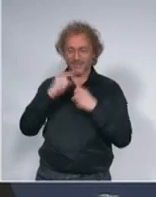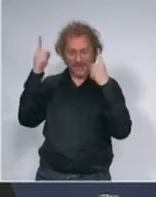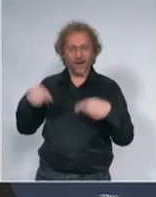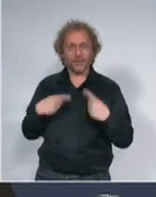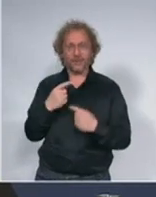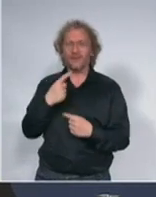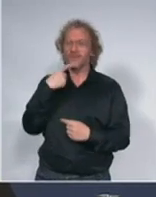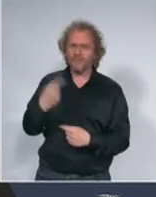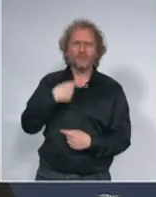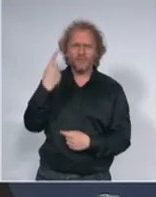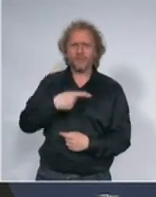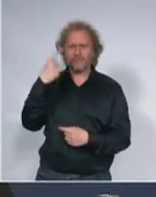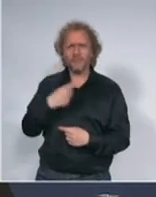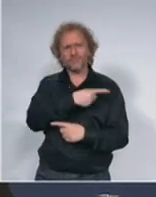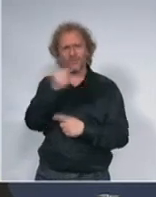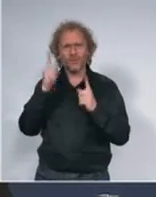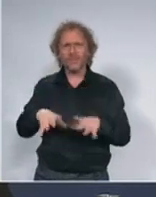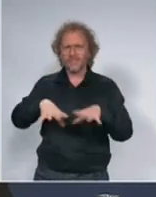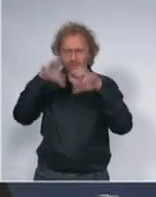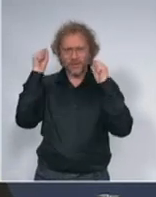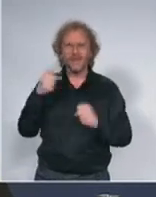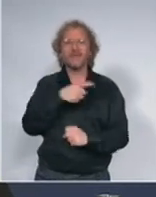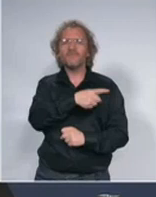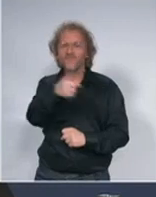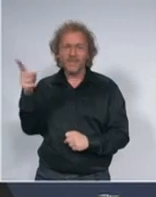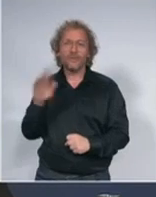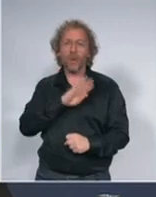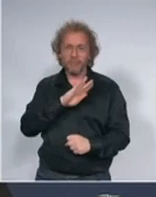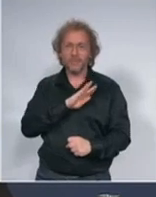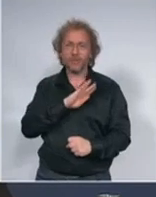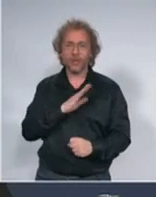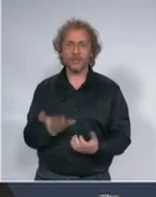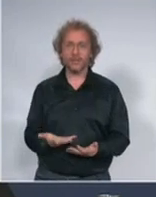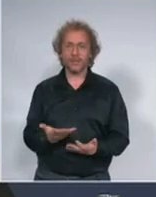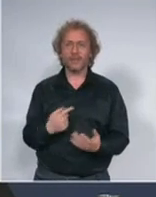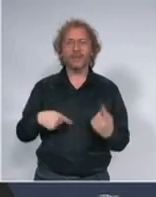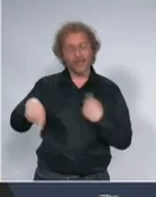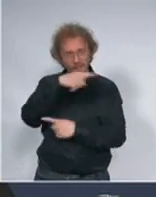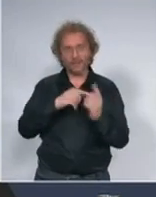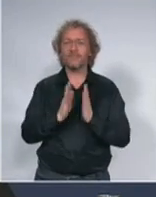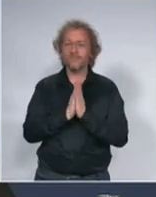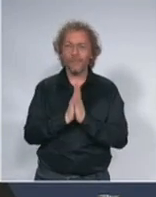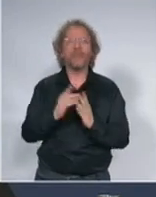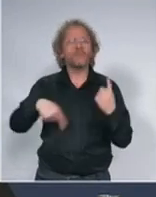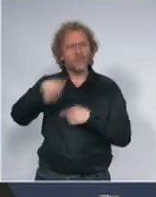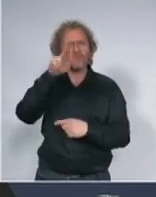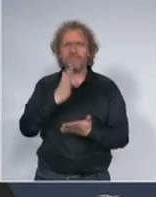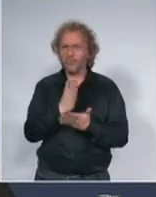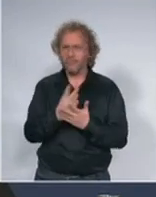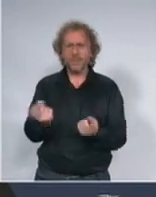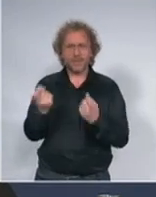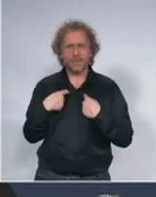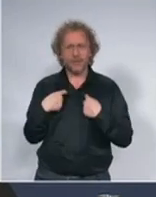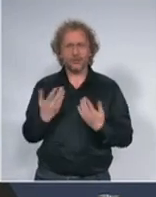shvatimo da smo svi u opasnosti i da se svi možemo zaraziti znači ovaj